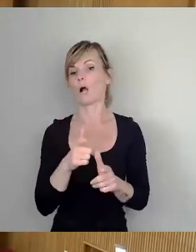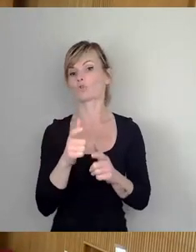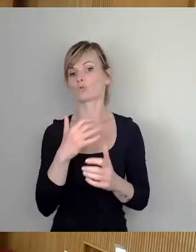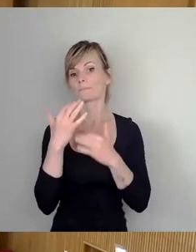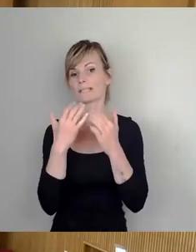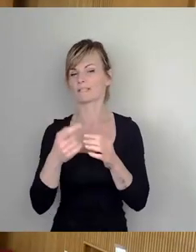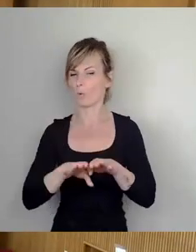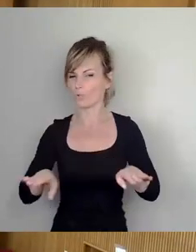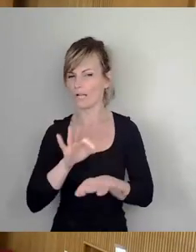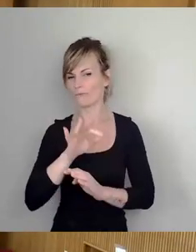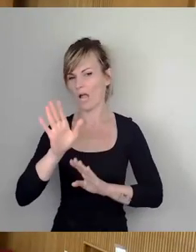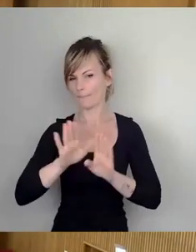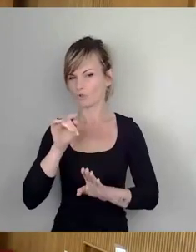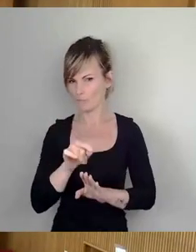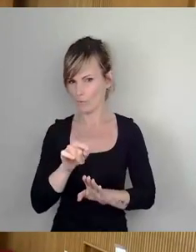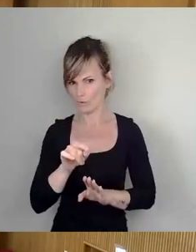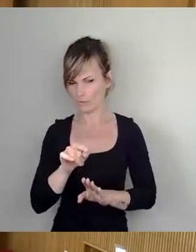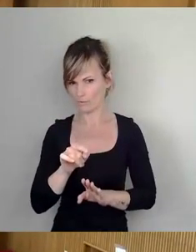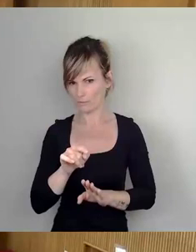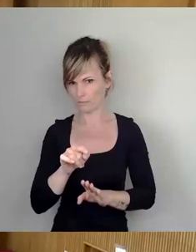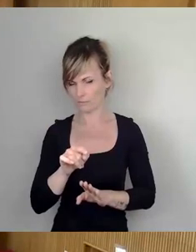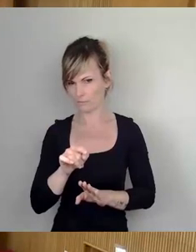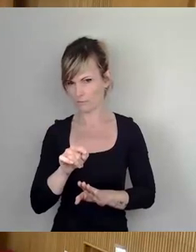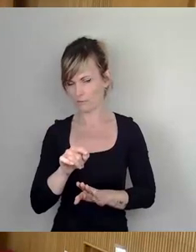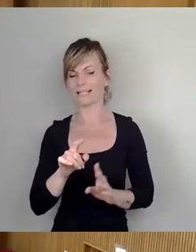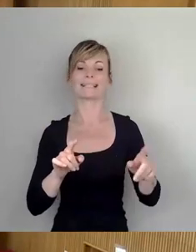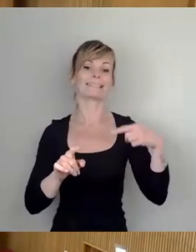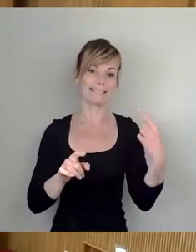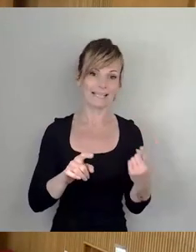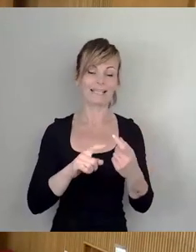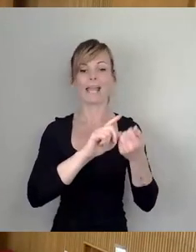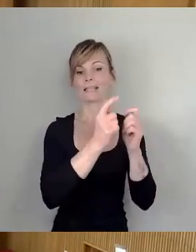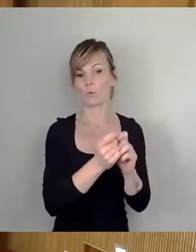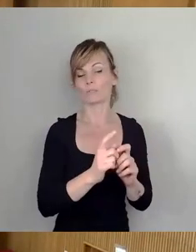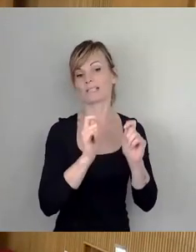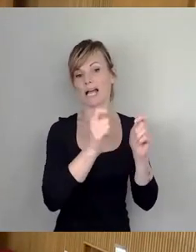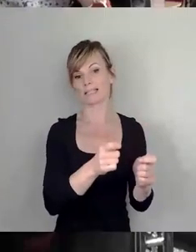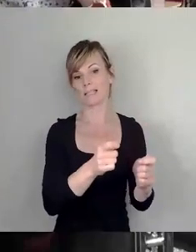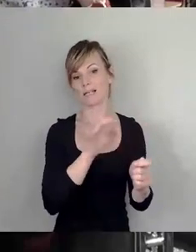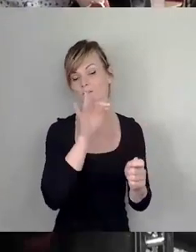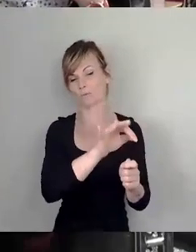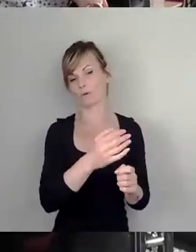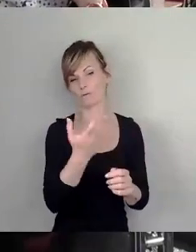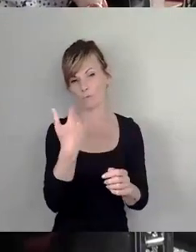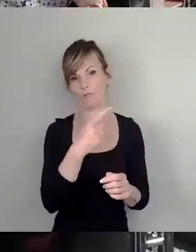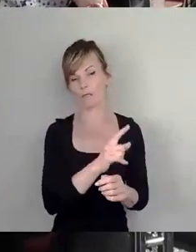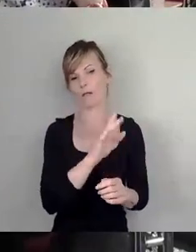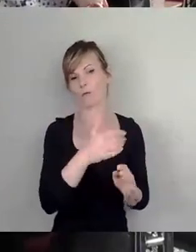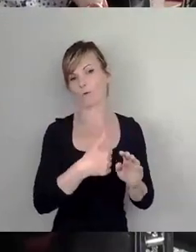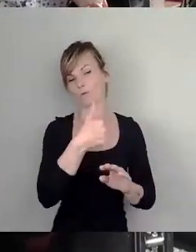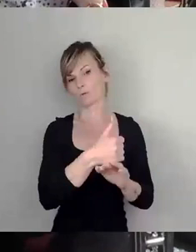Abstimmung ist, dann wird der Änderungsantrag natürlich für den ursprünglich federführenden Ausschuss